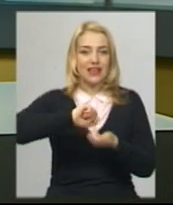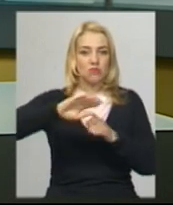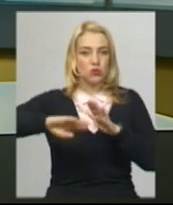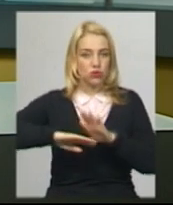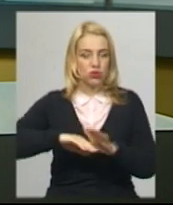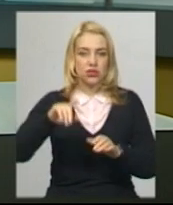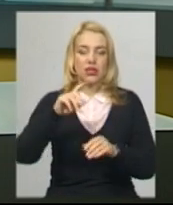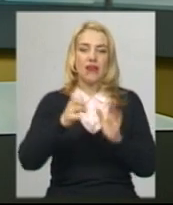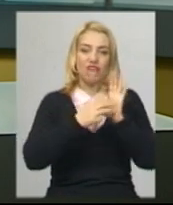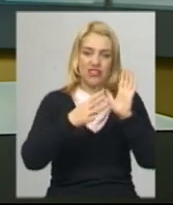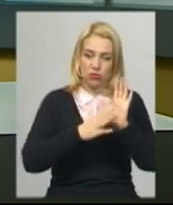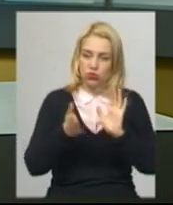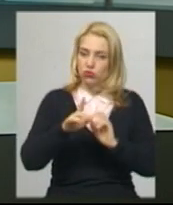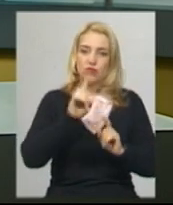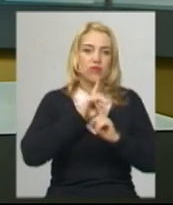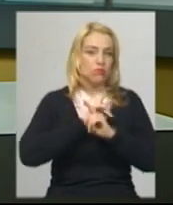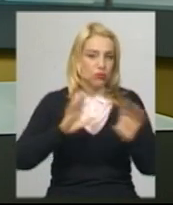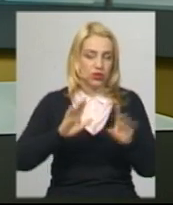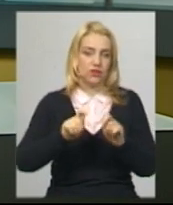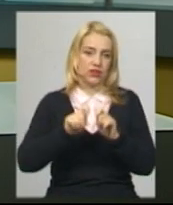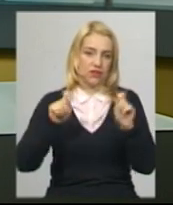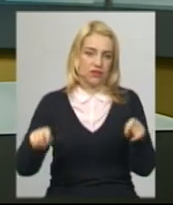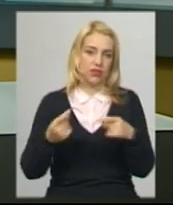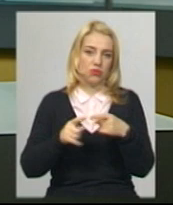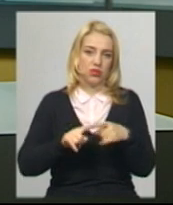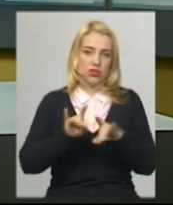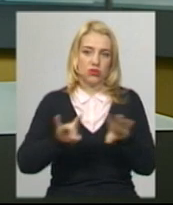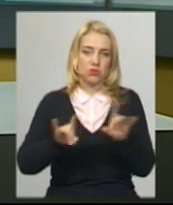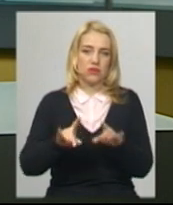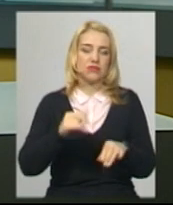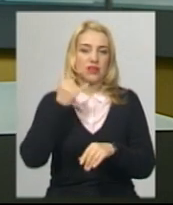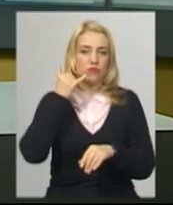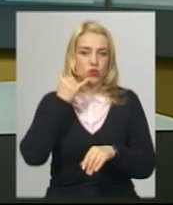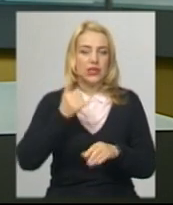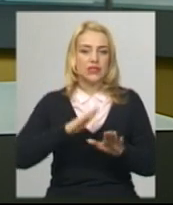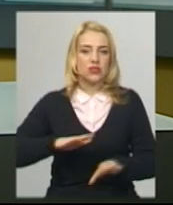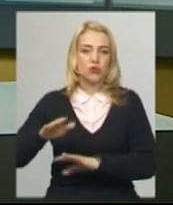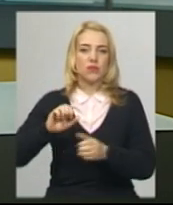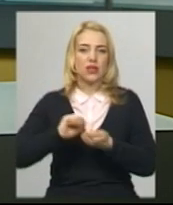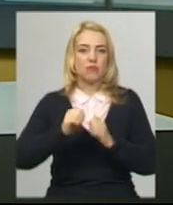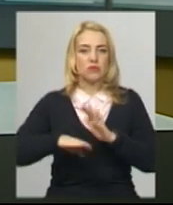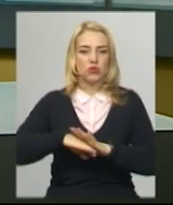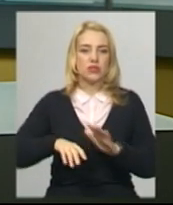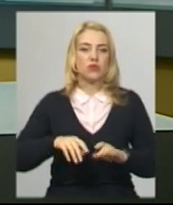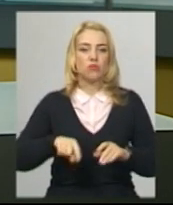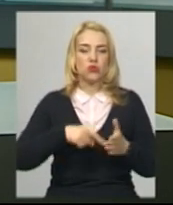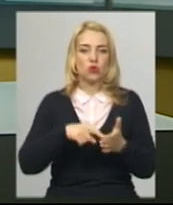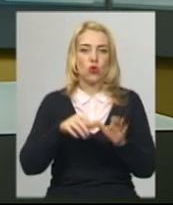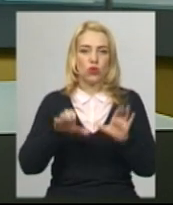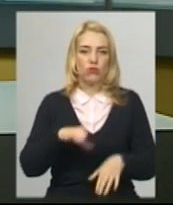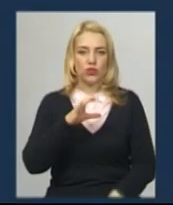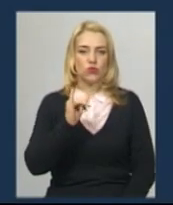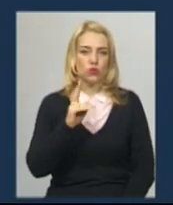відкриватимуть. Про це кореспонденту Суспільного у телефонній розмові розповів заступник Кам'янець-Подільського міського голови Василь Сукач.